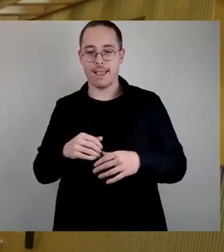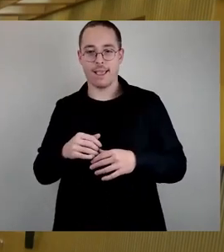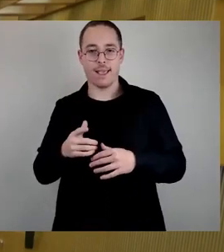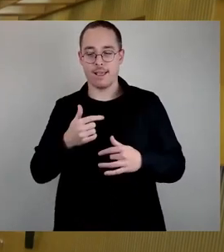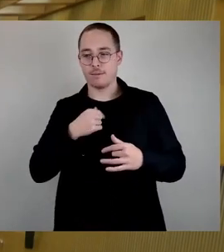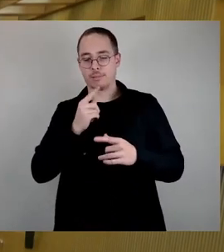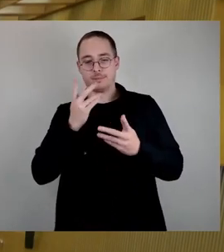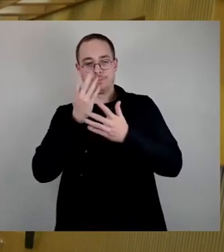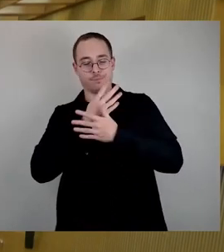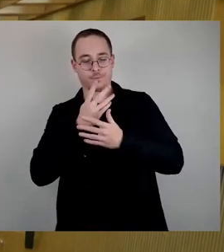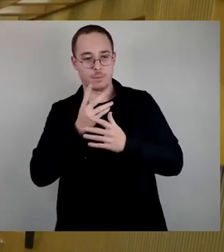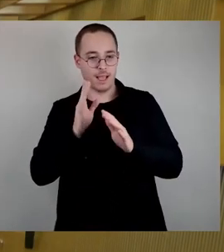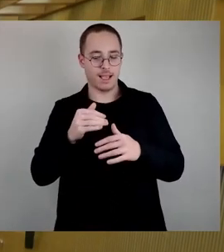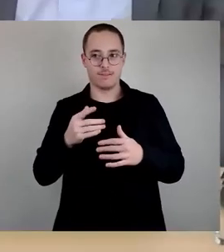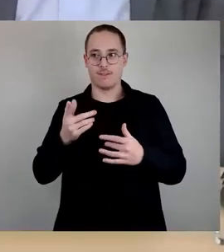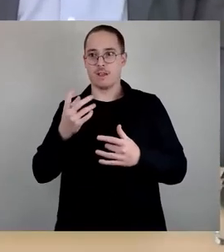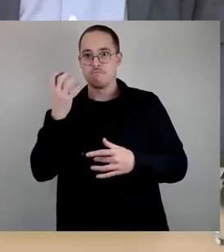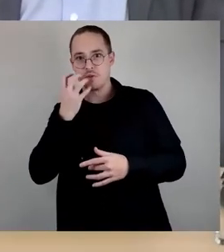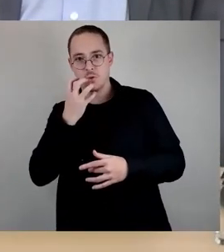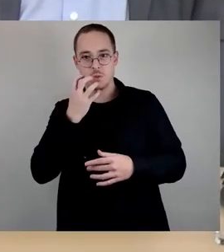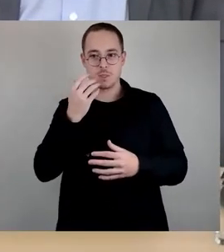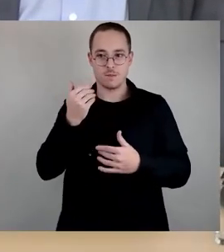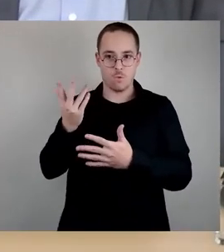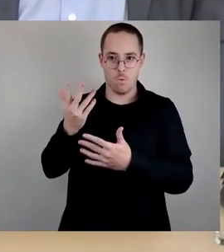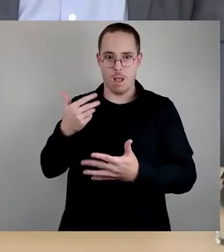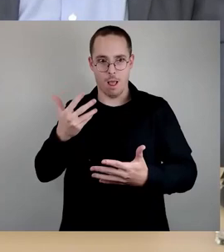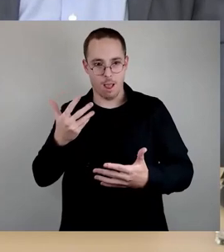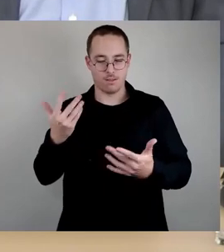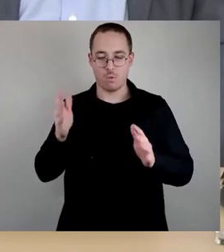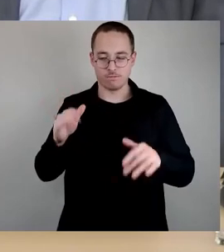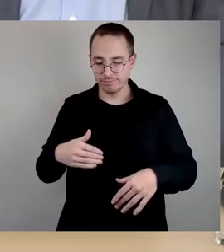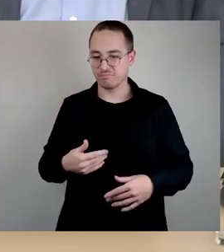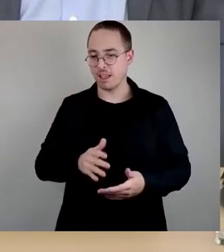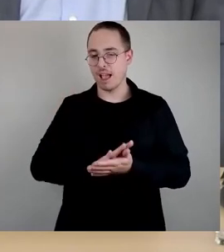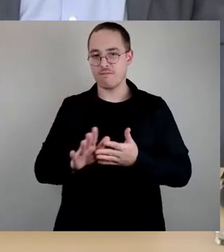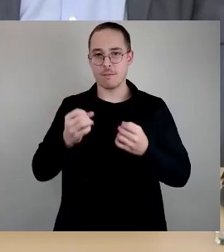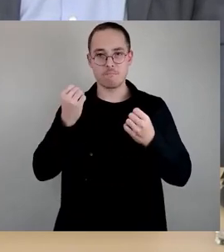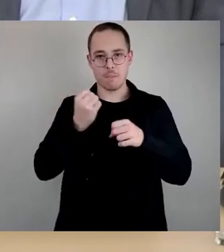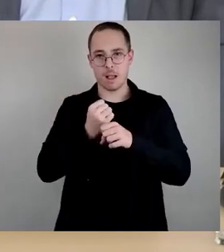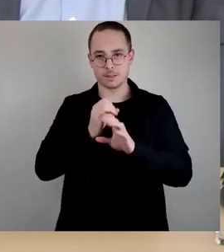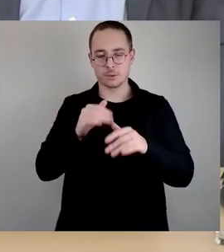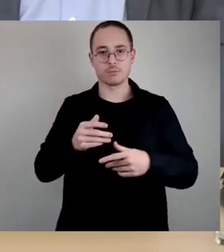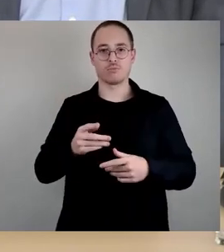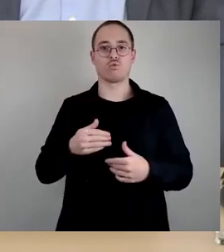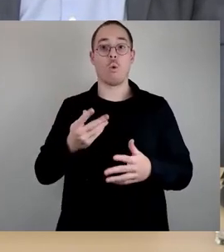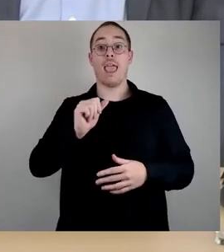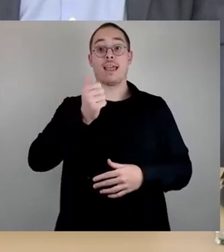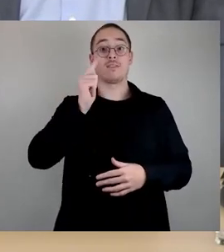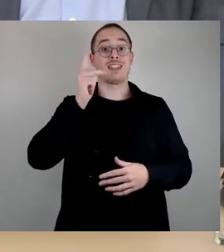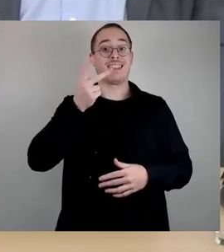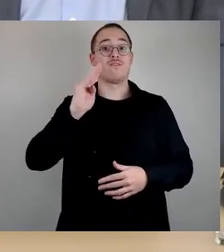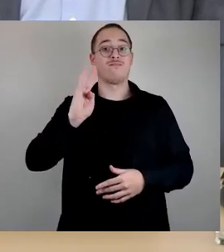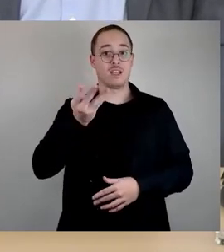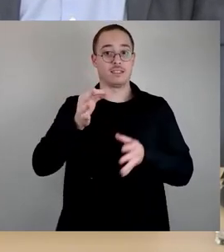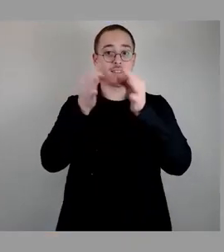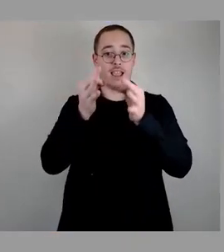Punkte gibt. Wer diesen ersten vier Zeilen jetzt auch zustimmen möchte, den bitte ich um das